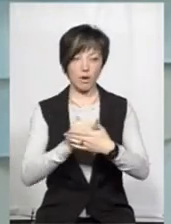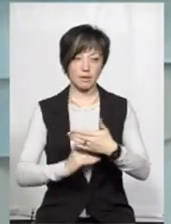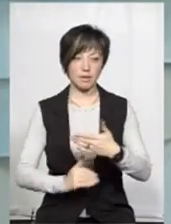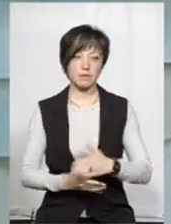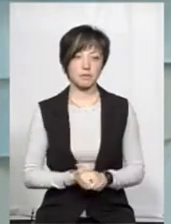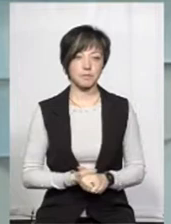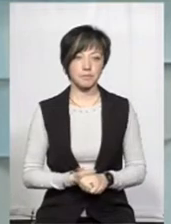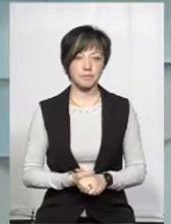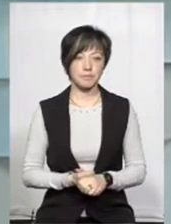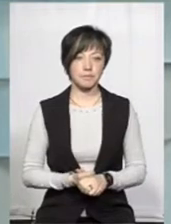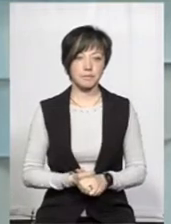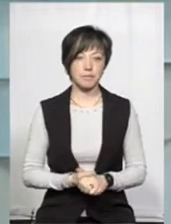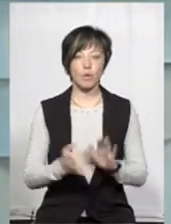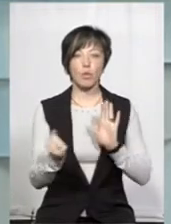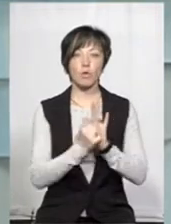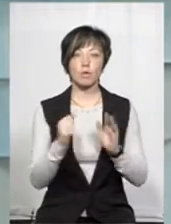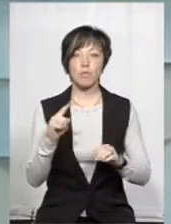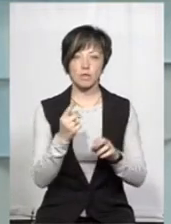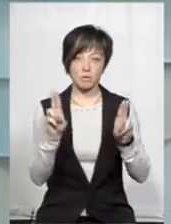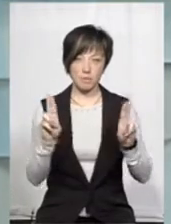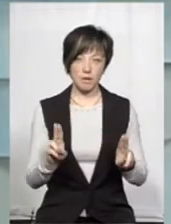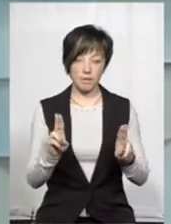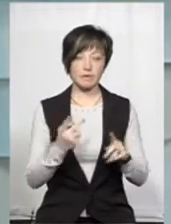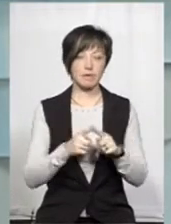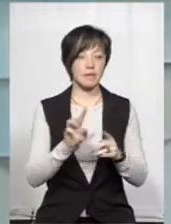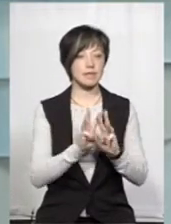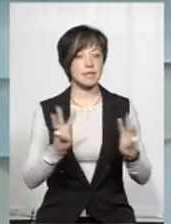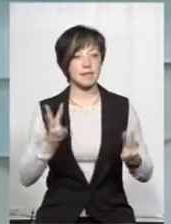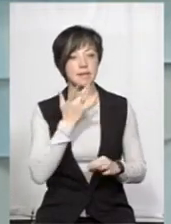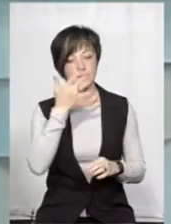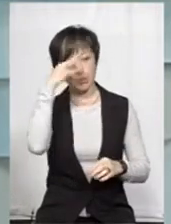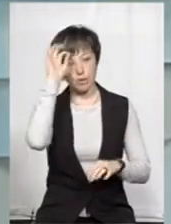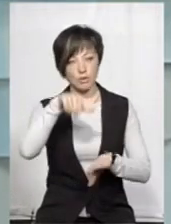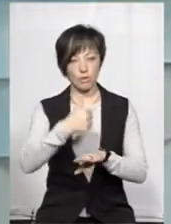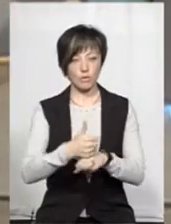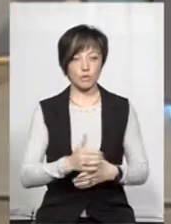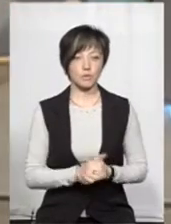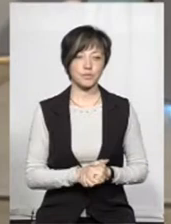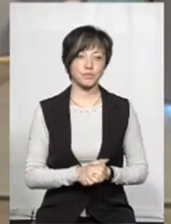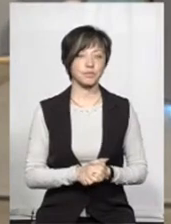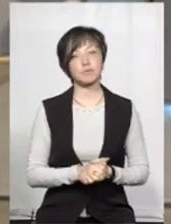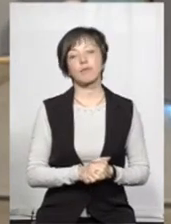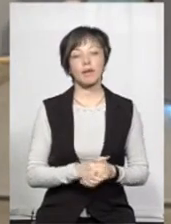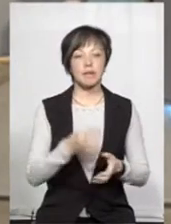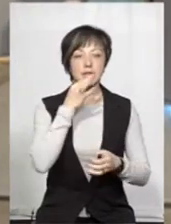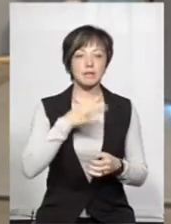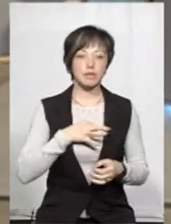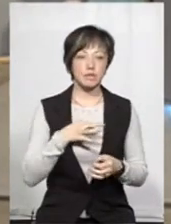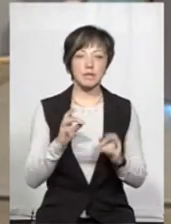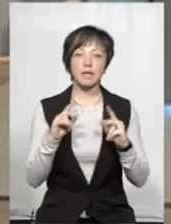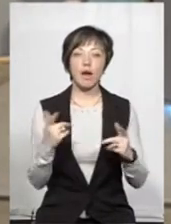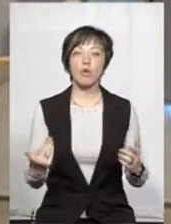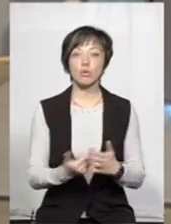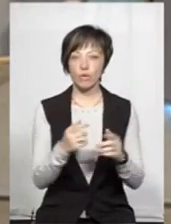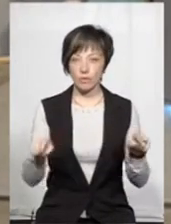скажімо так, інформаційні, вона публікується, перше право публікації на сайті Нацполіції, головному. Скажіть, наскільки загалом оновився